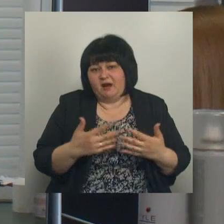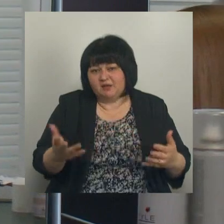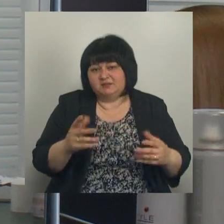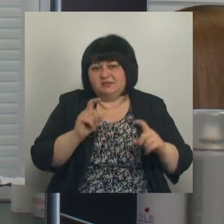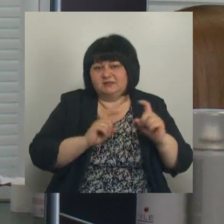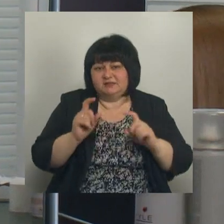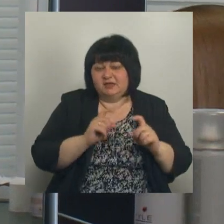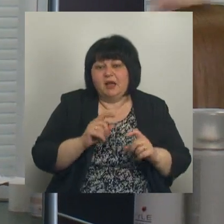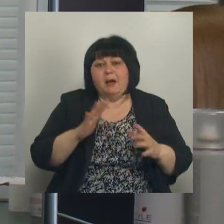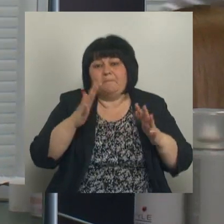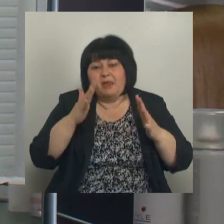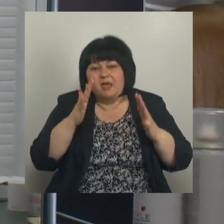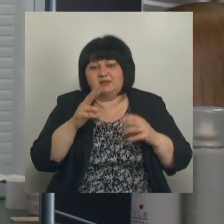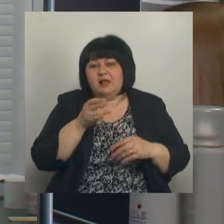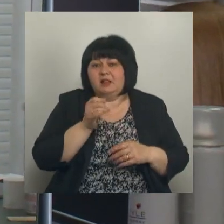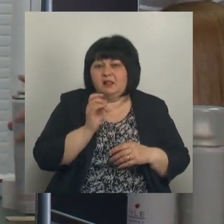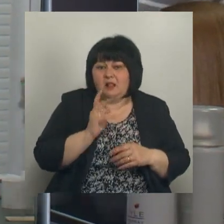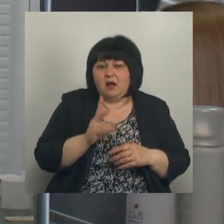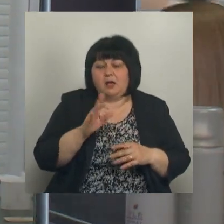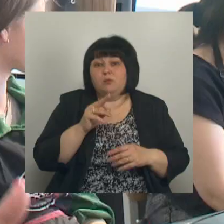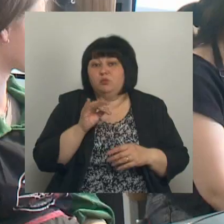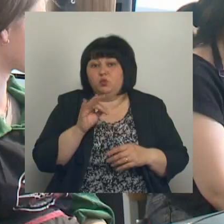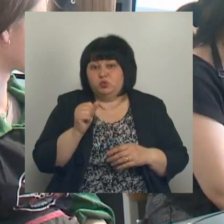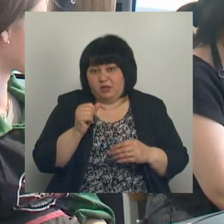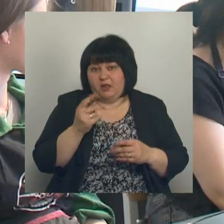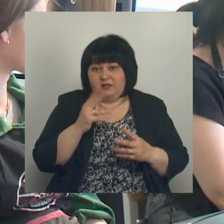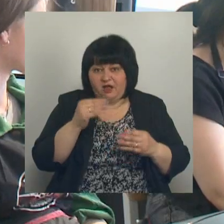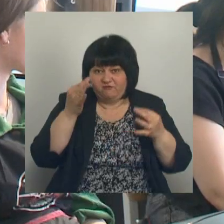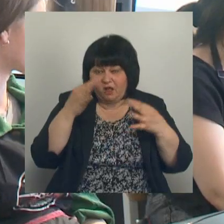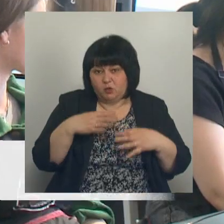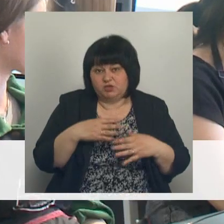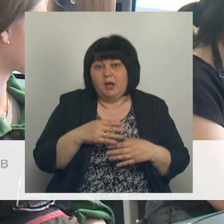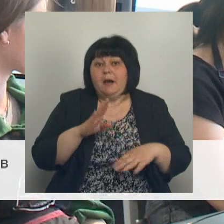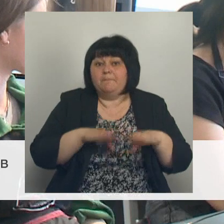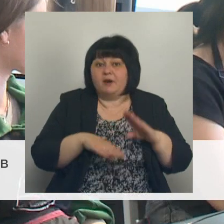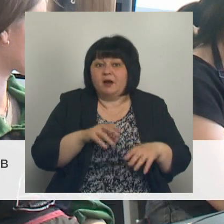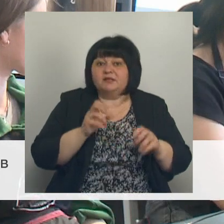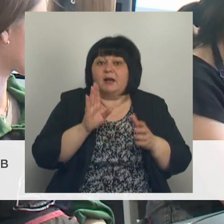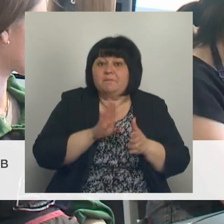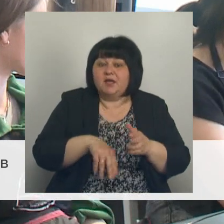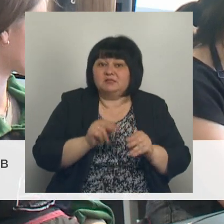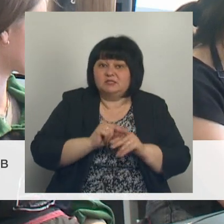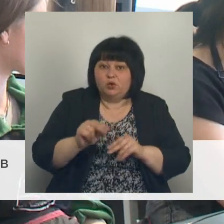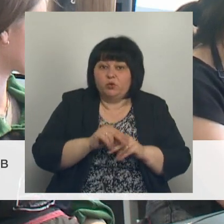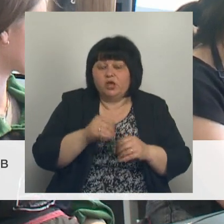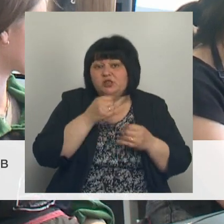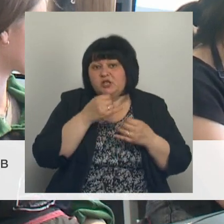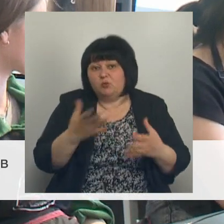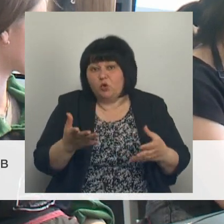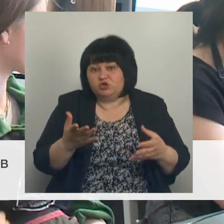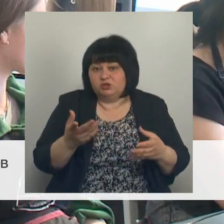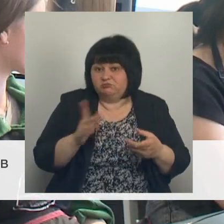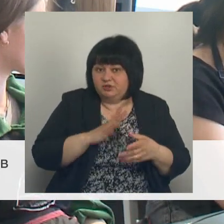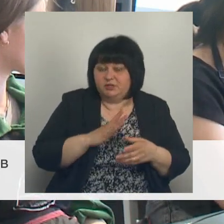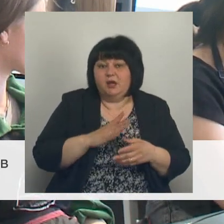средств. Блеска лака и пудры для волос. Практика без теории не может существовать. Поэтому будут использоваться и кейс-методы, и